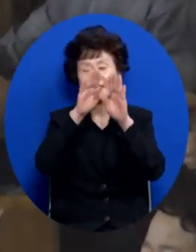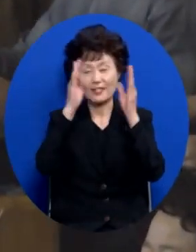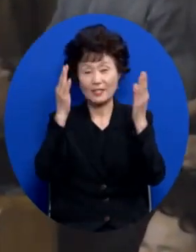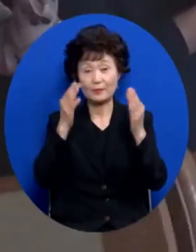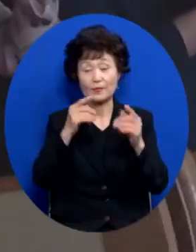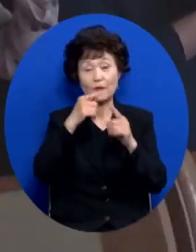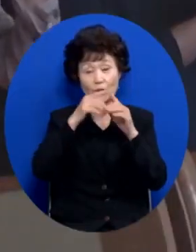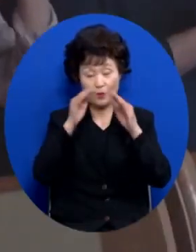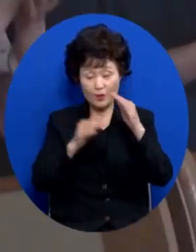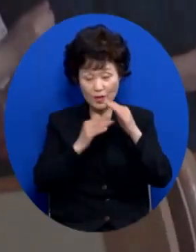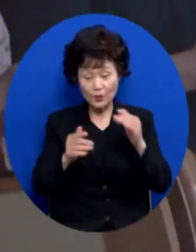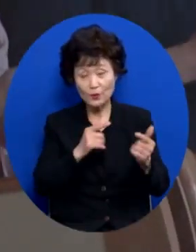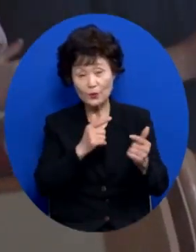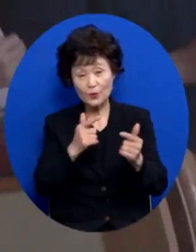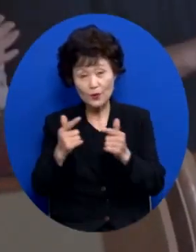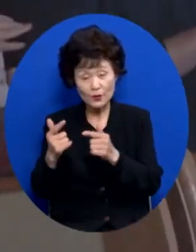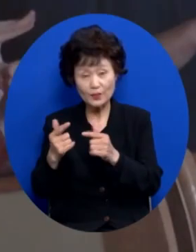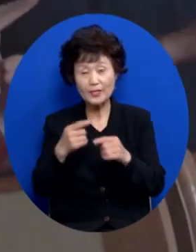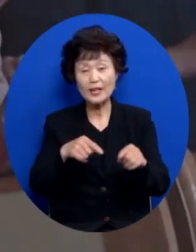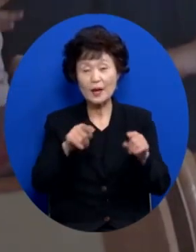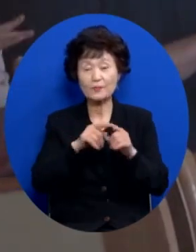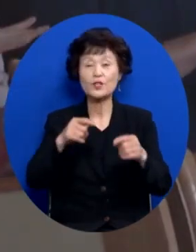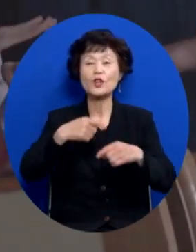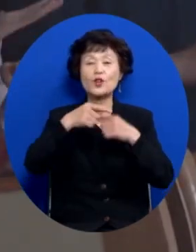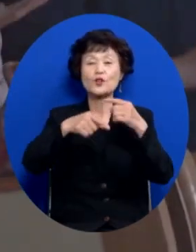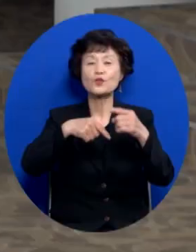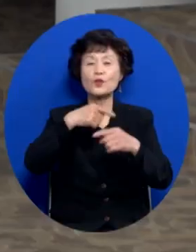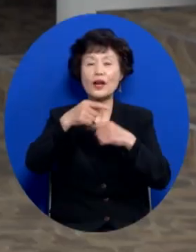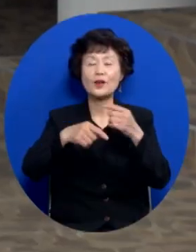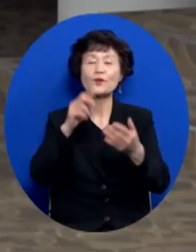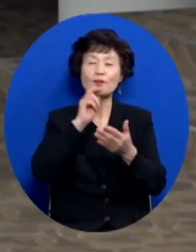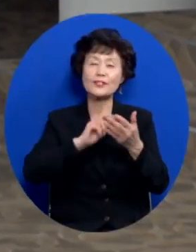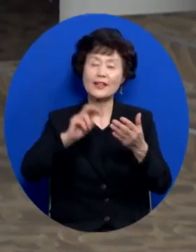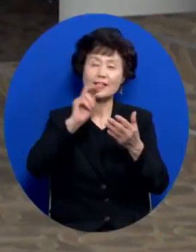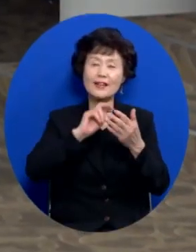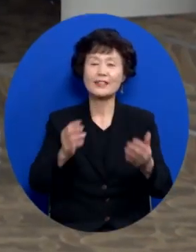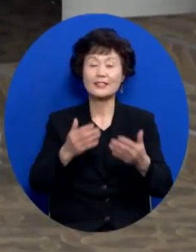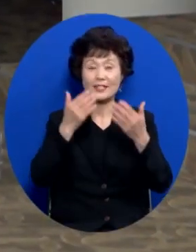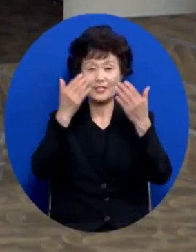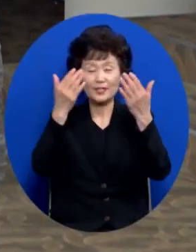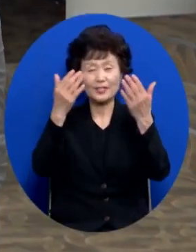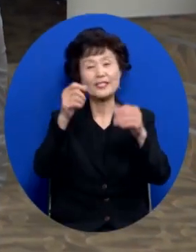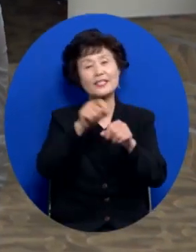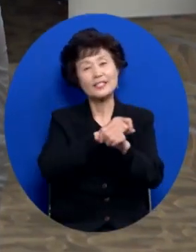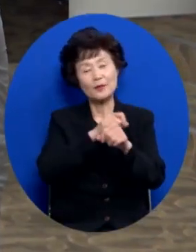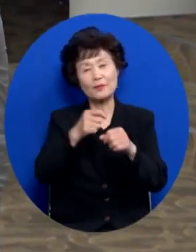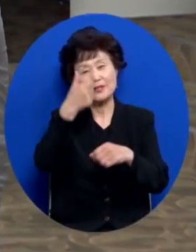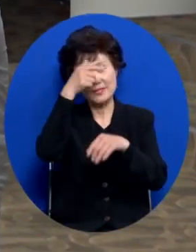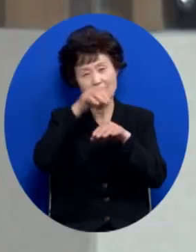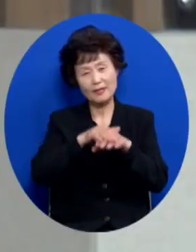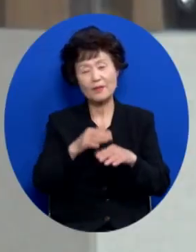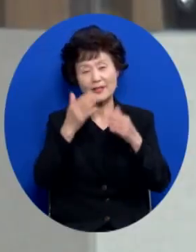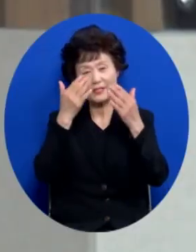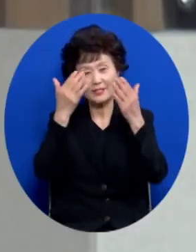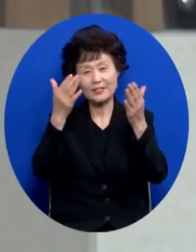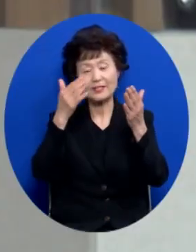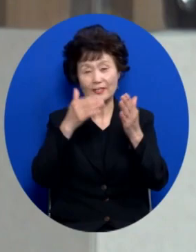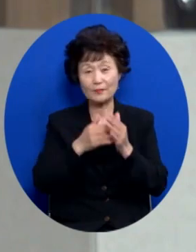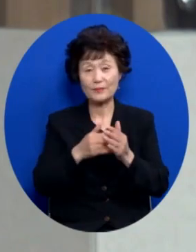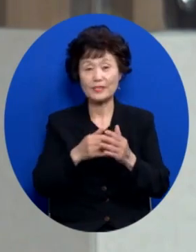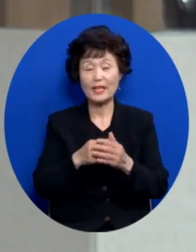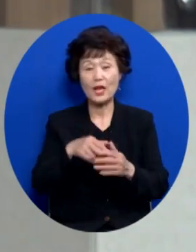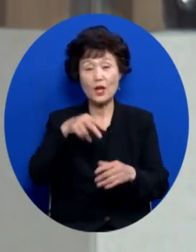성도들이 소망공동체와 함께 수어로 찬양하는 시간을 갖는 등 특별한 예배를 드렸습니다. 늘사랑교회